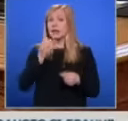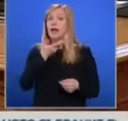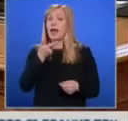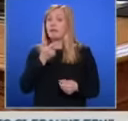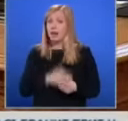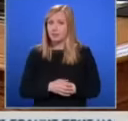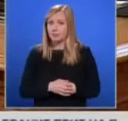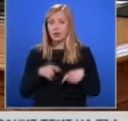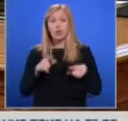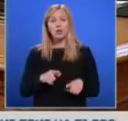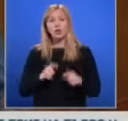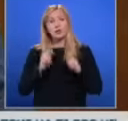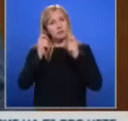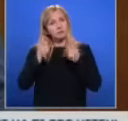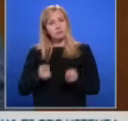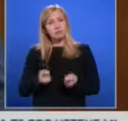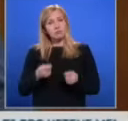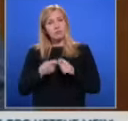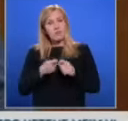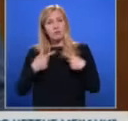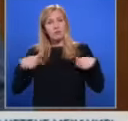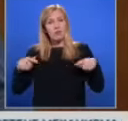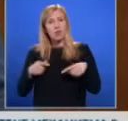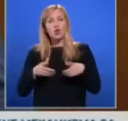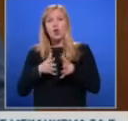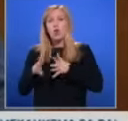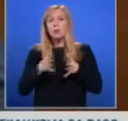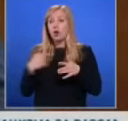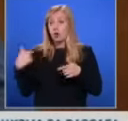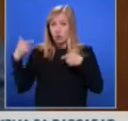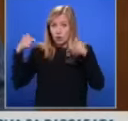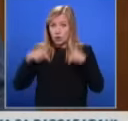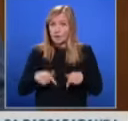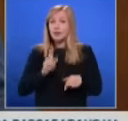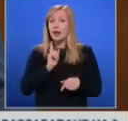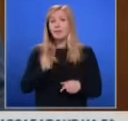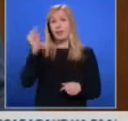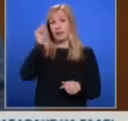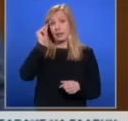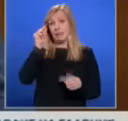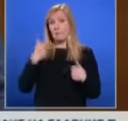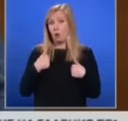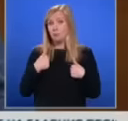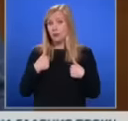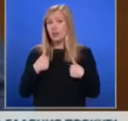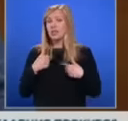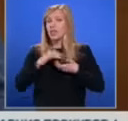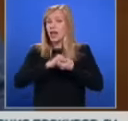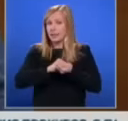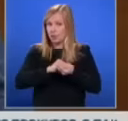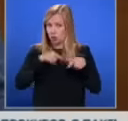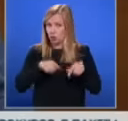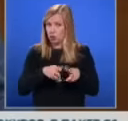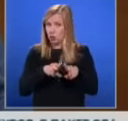Това е подвиг направен от нашото общество, който и до днес трябва да ни напомня, че единението на този народ